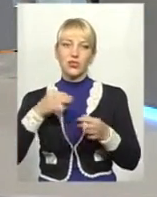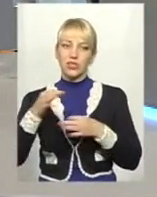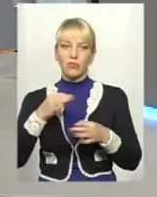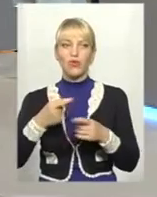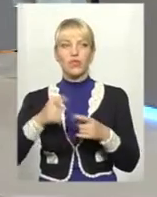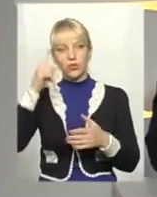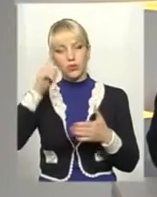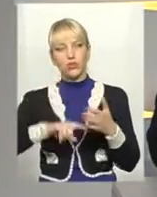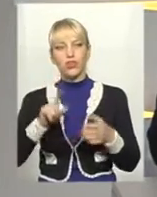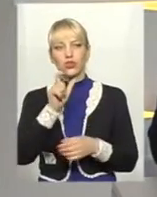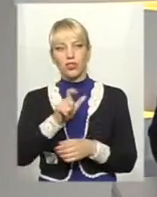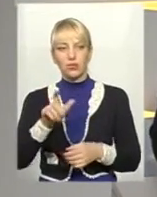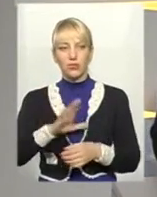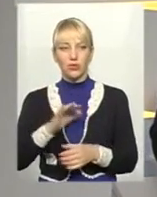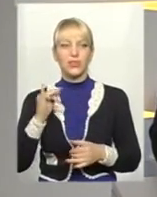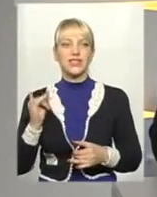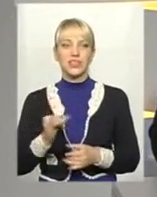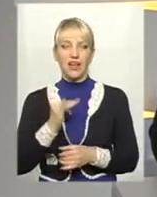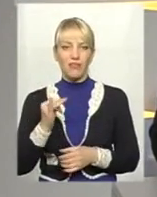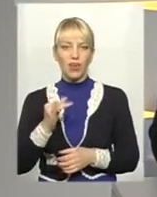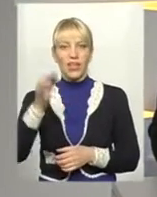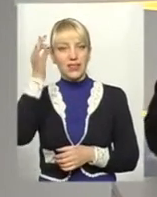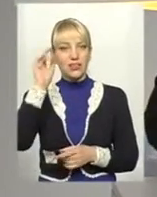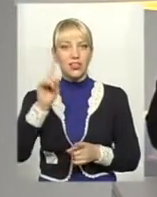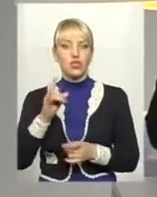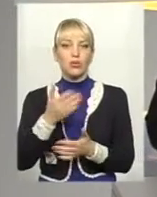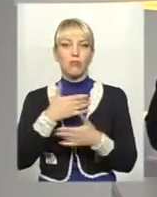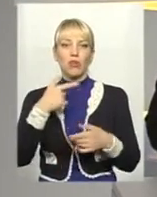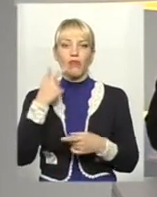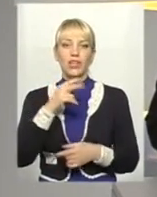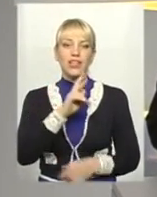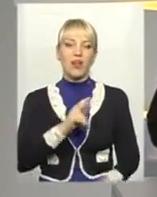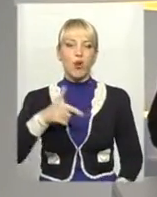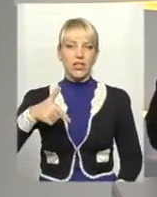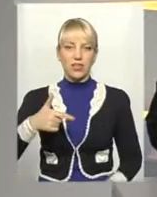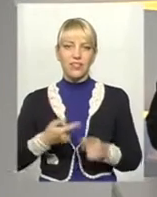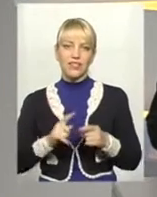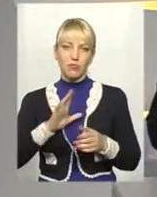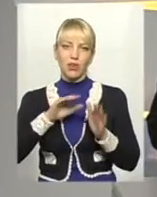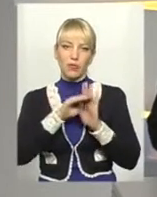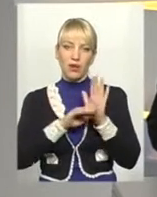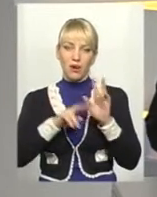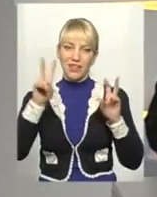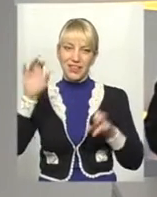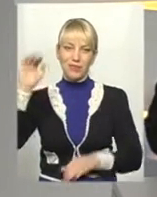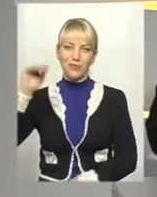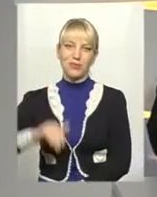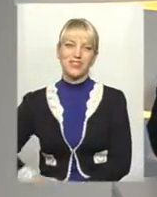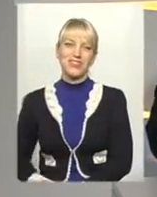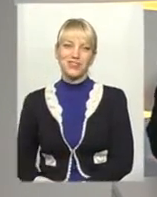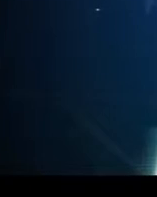Сподіваюся, що глядачам теж було цікаво. Нагадаю, що сьогодні ми говорили про Якова Гальчевського. Це була програма «Тема». На все добре.